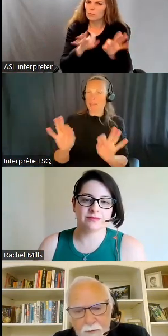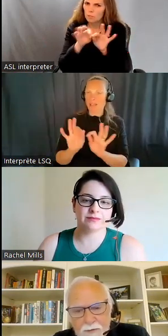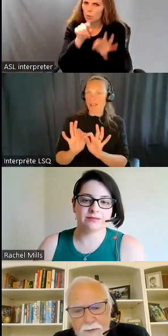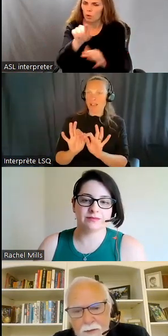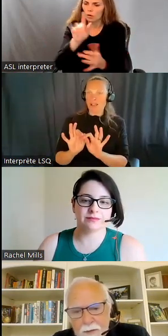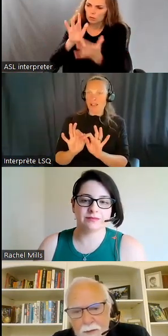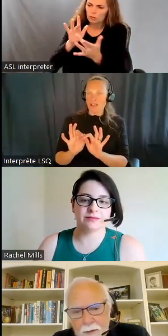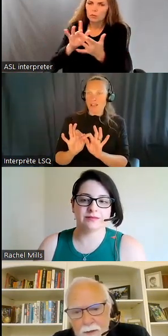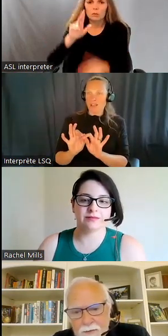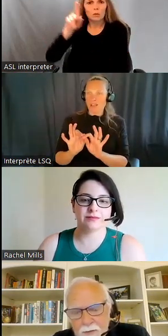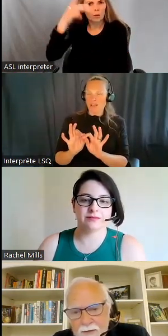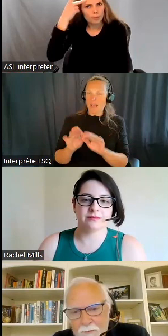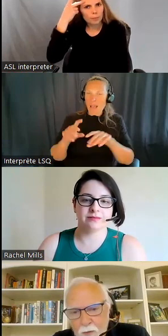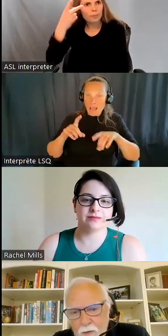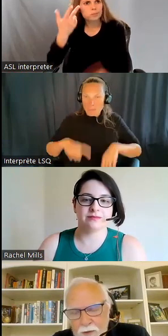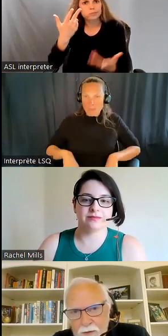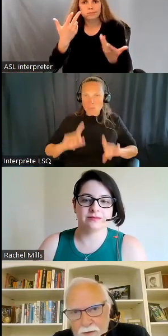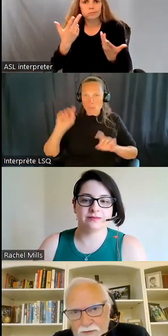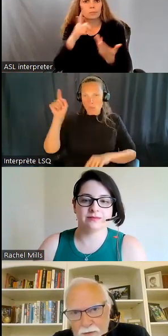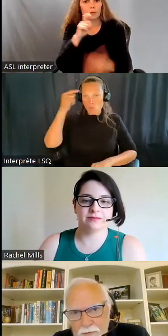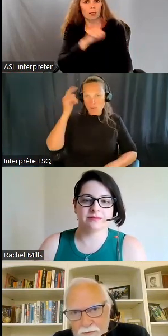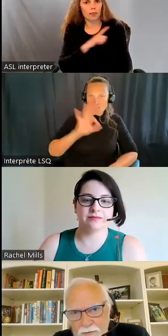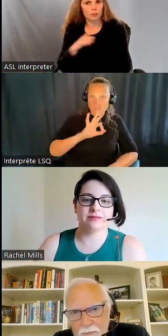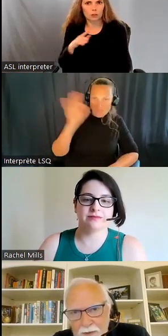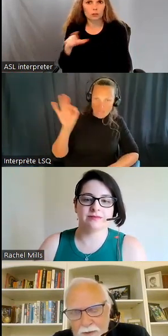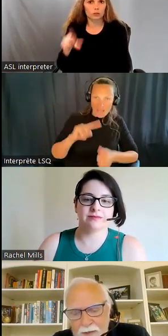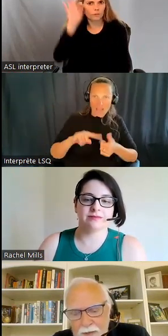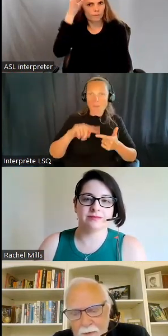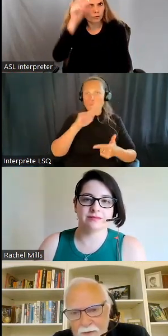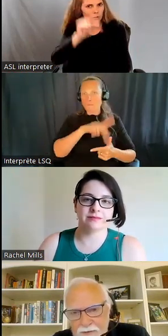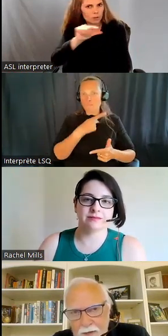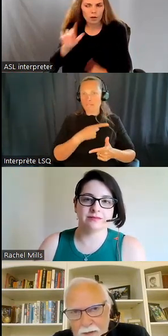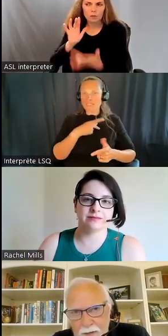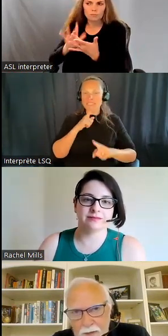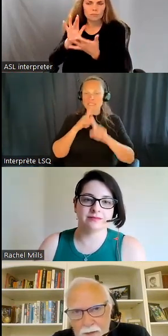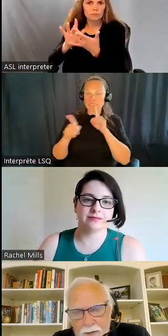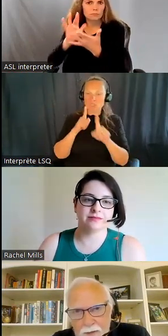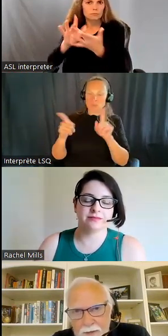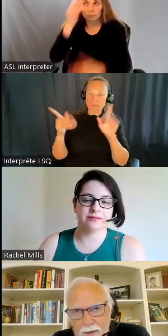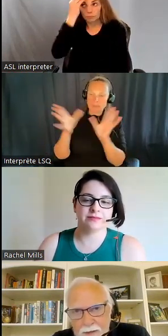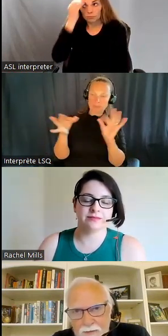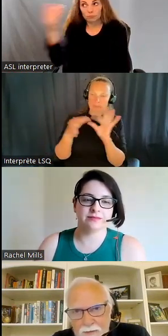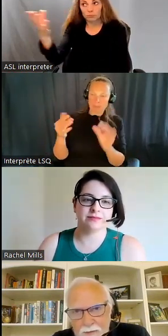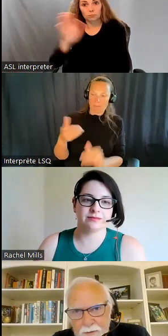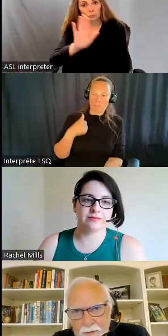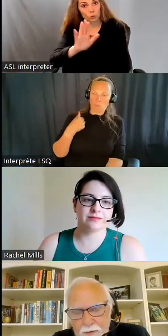aux membres députés de votre gouvernement provincial et fédéral pour leur parler de vos inquiétudes. Mais encore une fois,